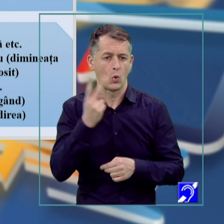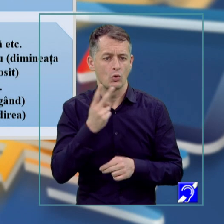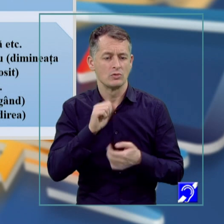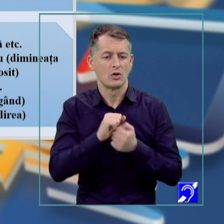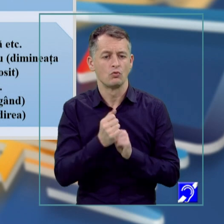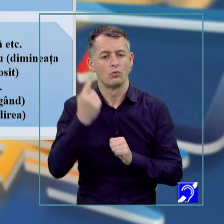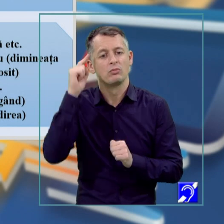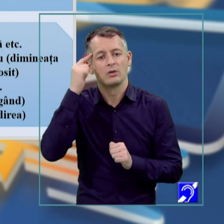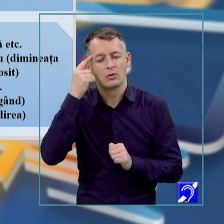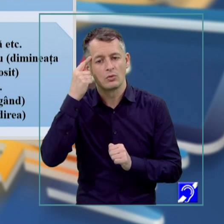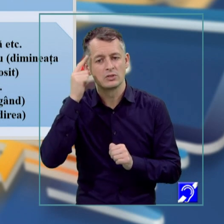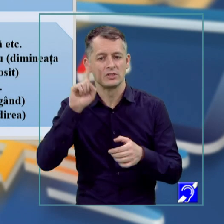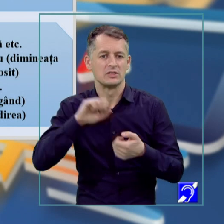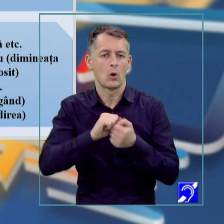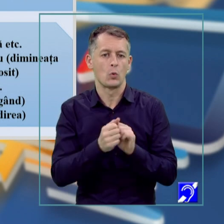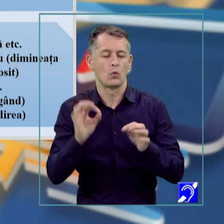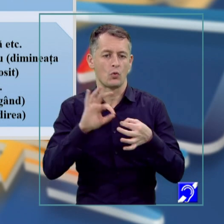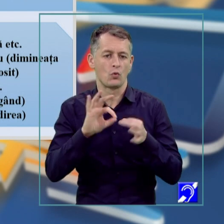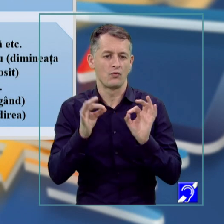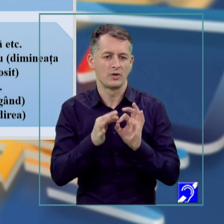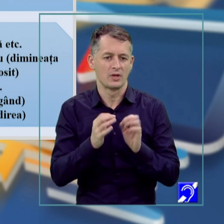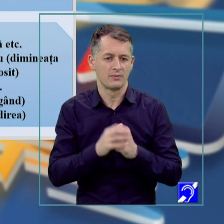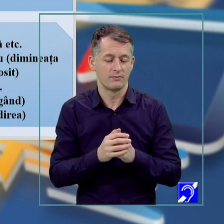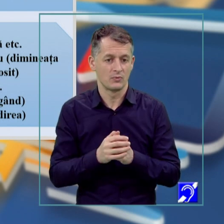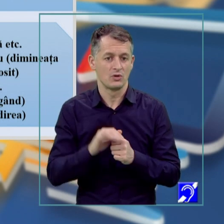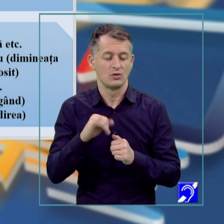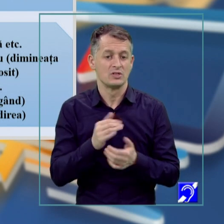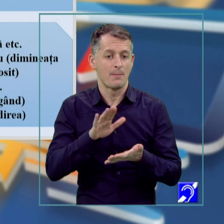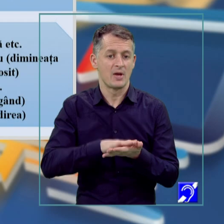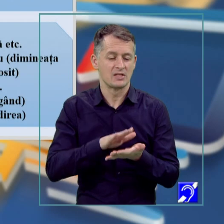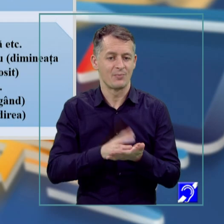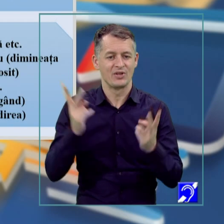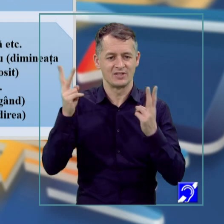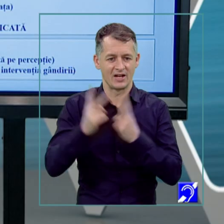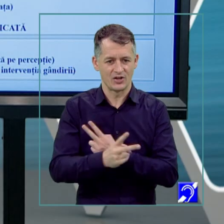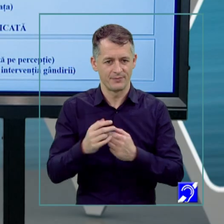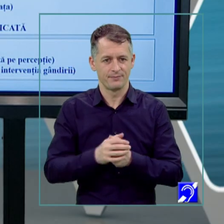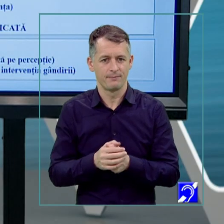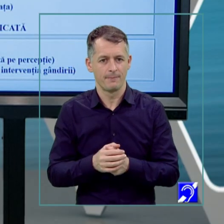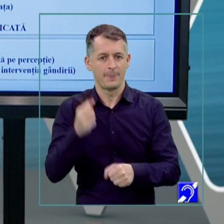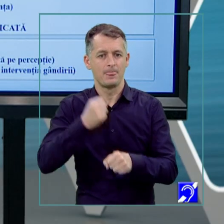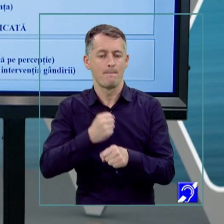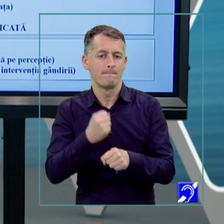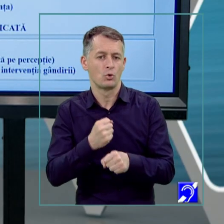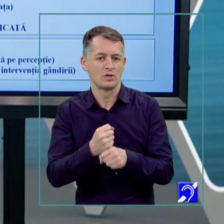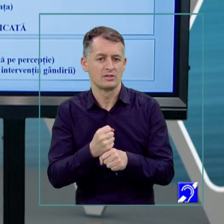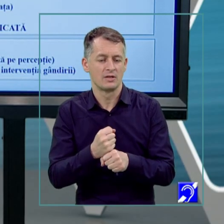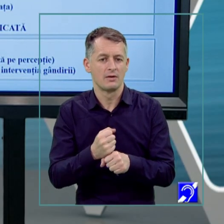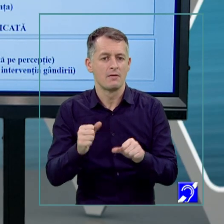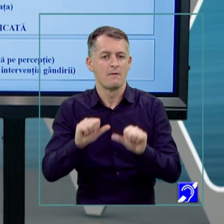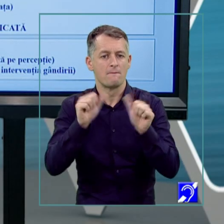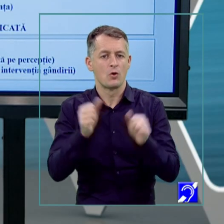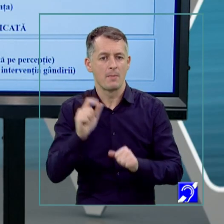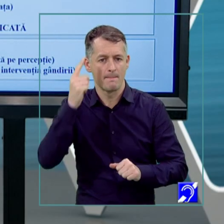sau gânduri sau cuvinte. Și este inteligibilă pentru că se bazează pe înțelegere. Procesele și formele memoriei.